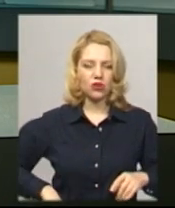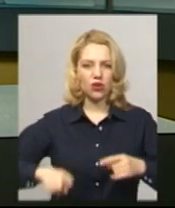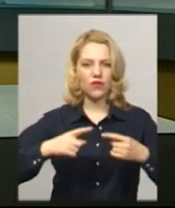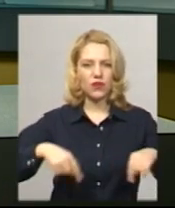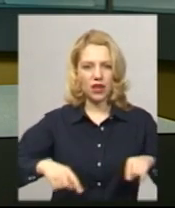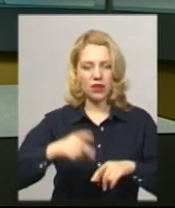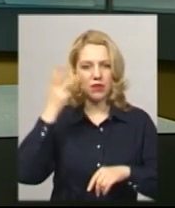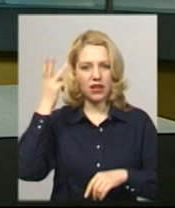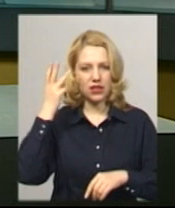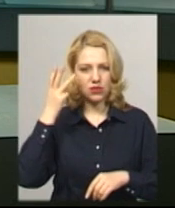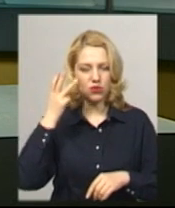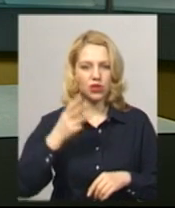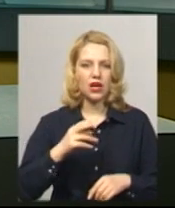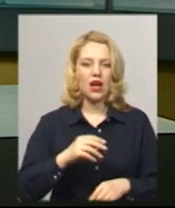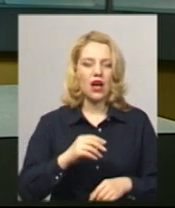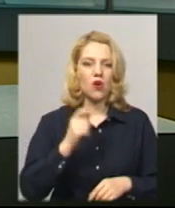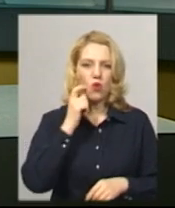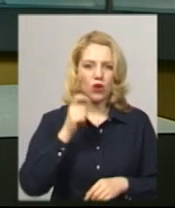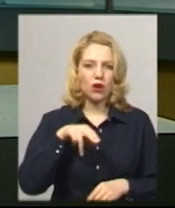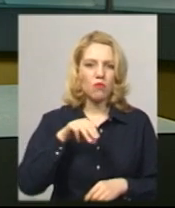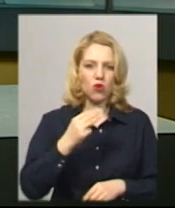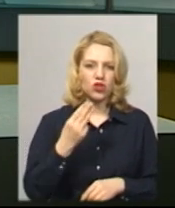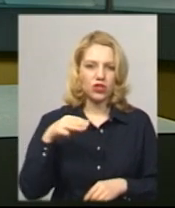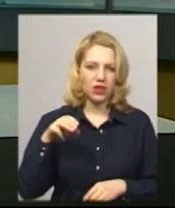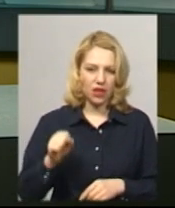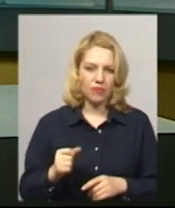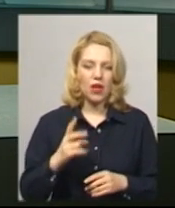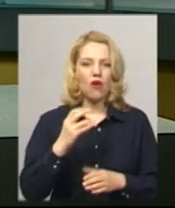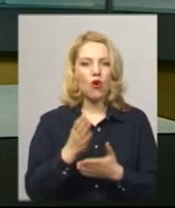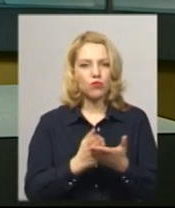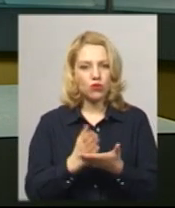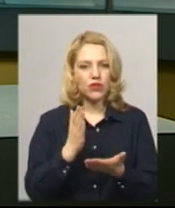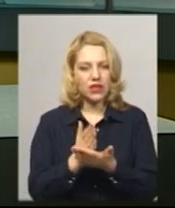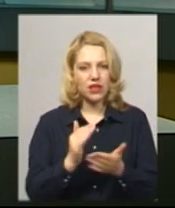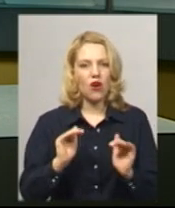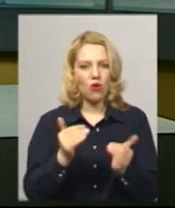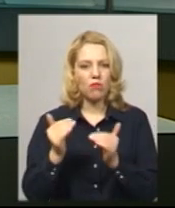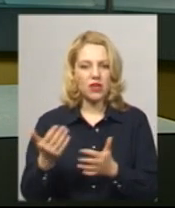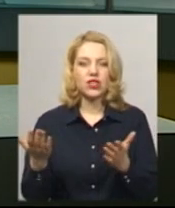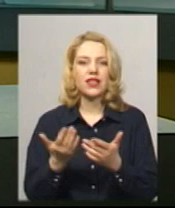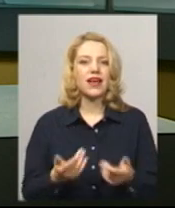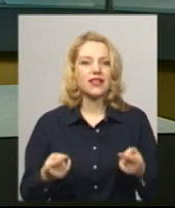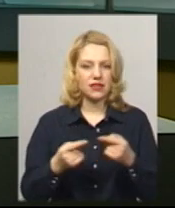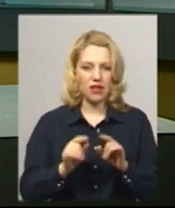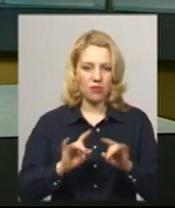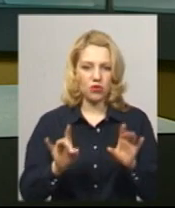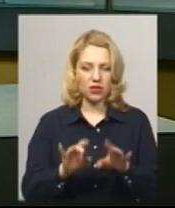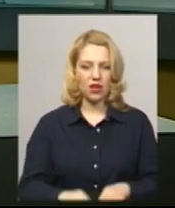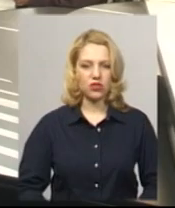дирекції «Укрпошта» Микола Громов, у обслуговуванні є певні обмеження, які саме з'ясовувала наша знімальна група.